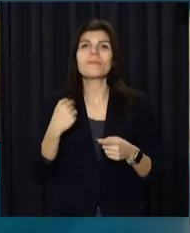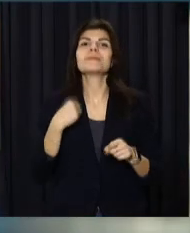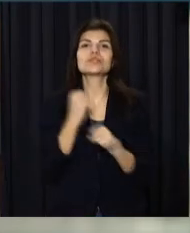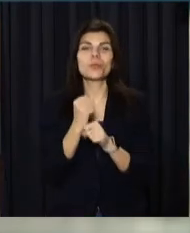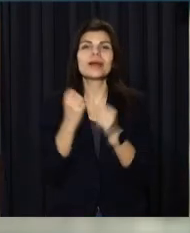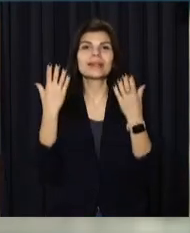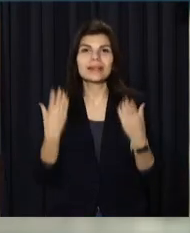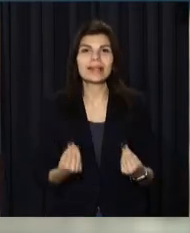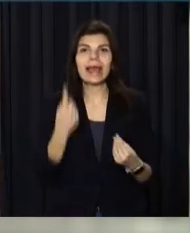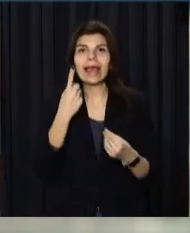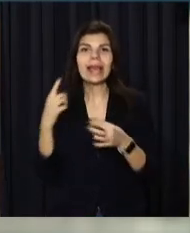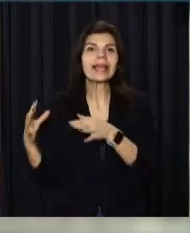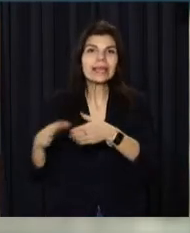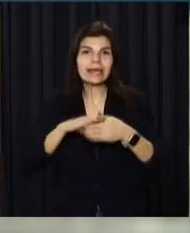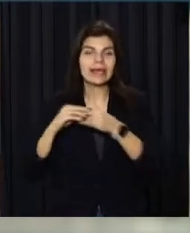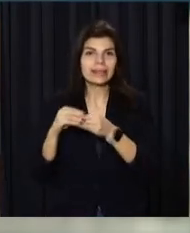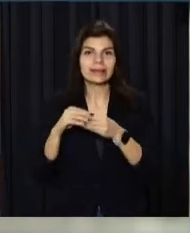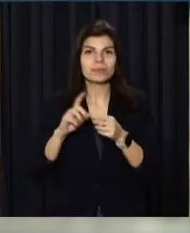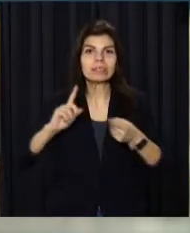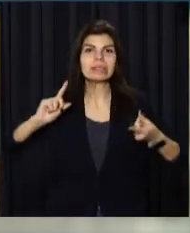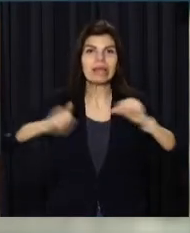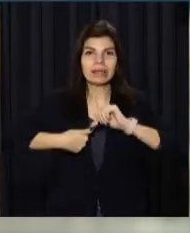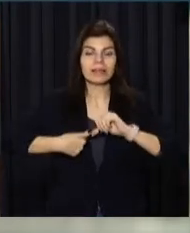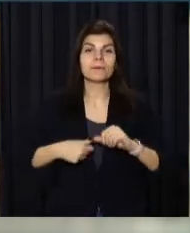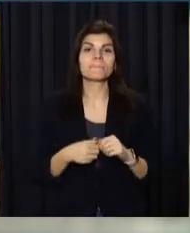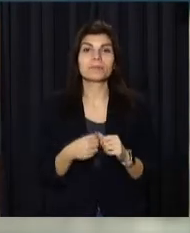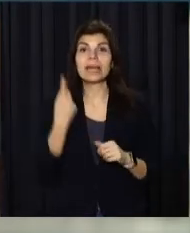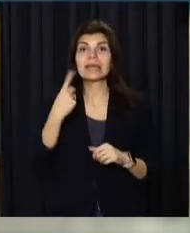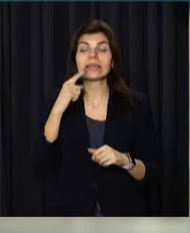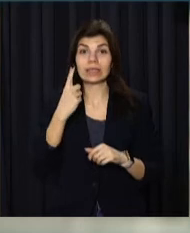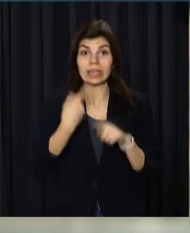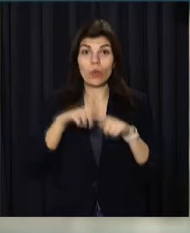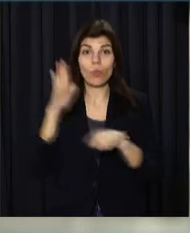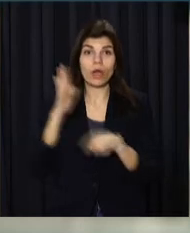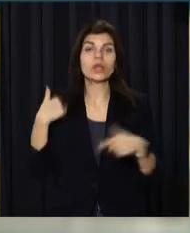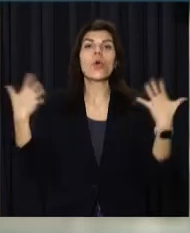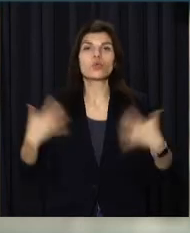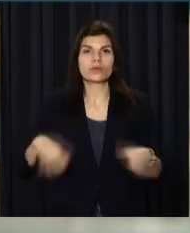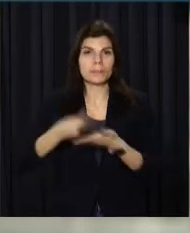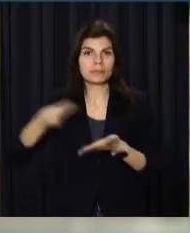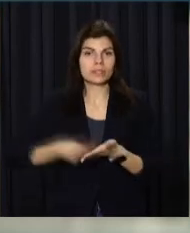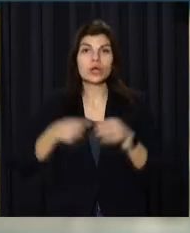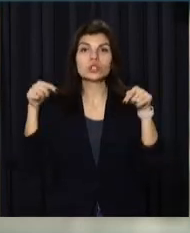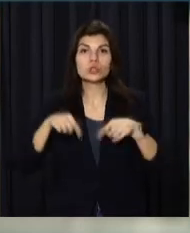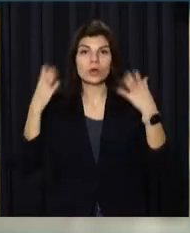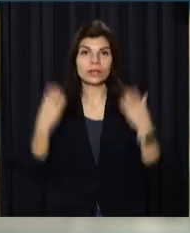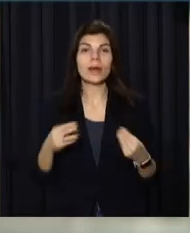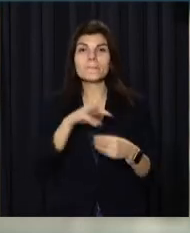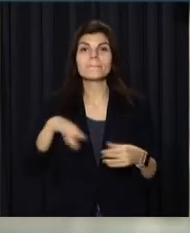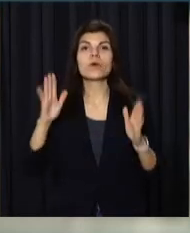Днем Єднання. Відповідний указ я вже підписав. Цього дня ми